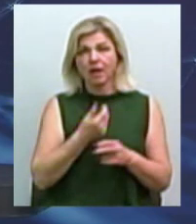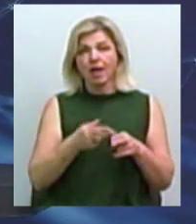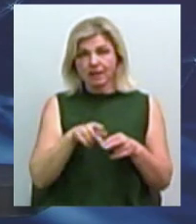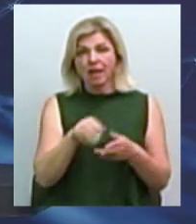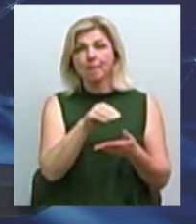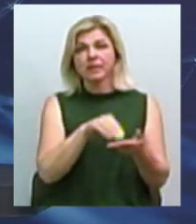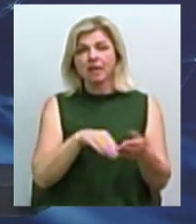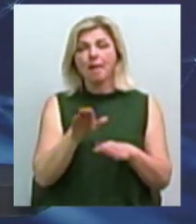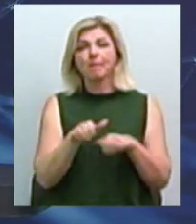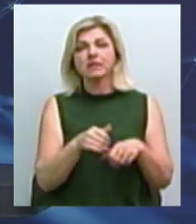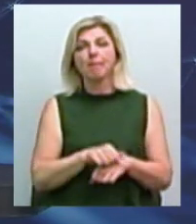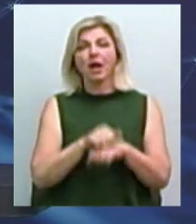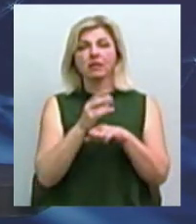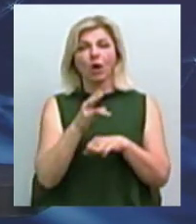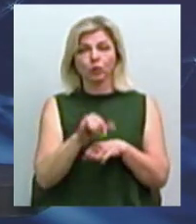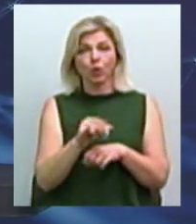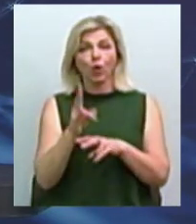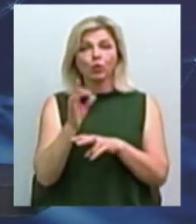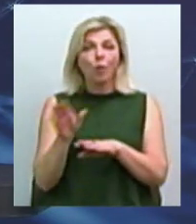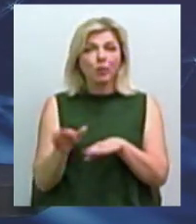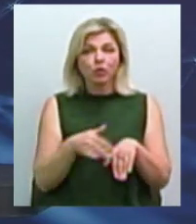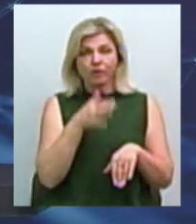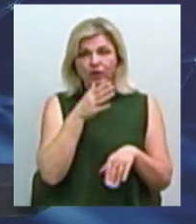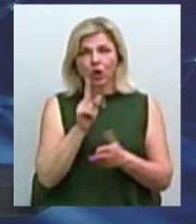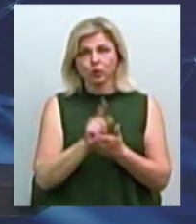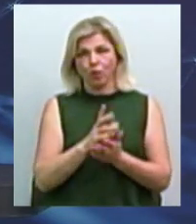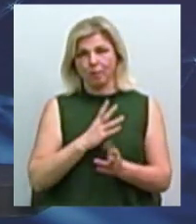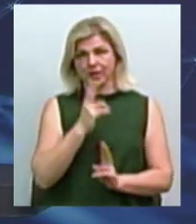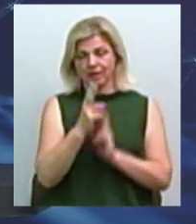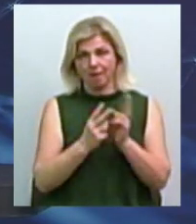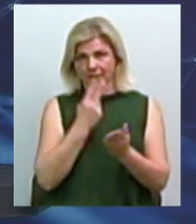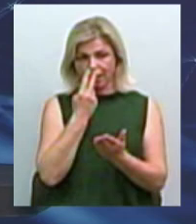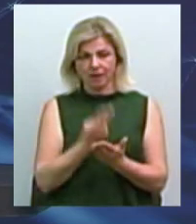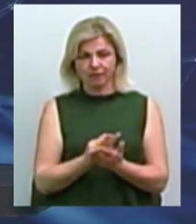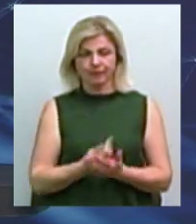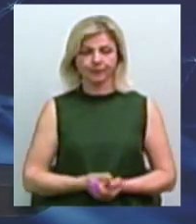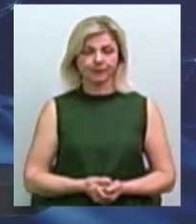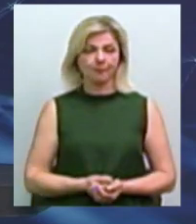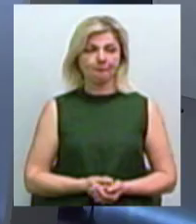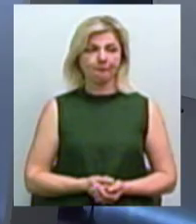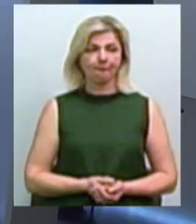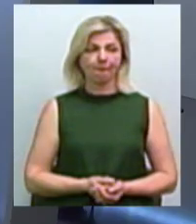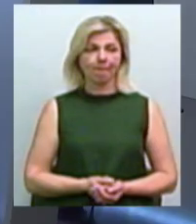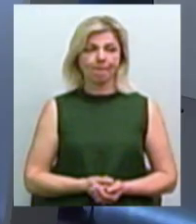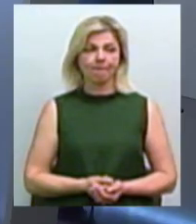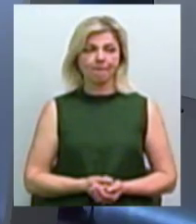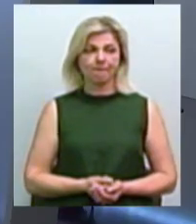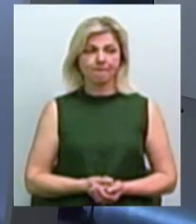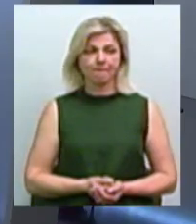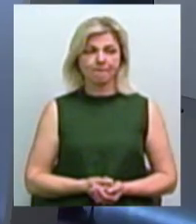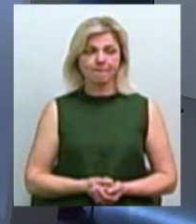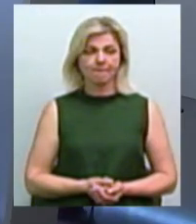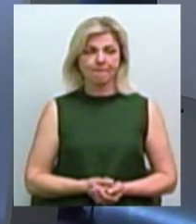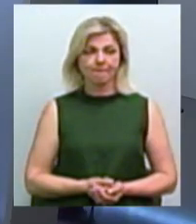писали після Майдану цей. Але це вже пройшов час і має воно бути переглядом. Я для глядачів нагадую, ви маєте на розповідь податковий Майдан. ще, можливо,